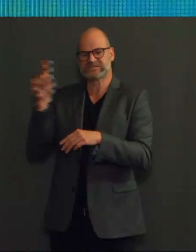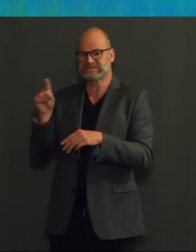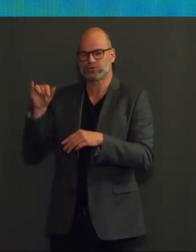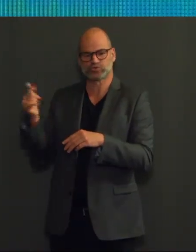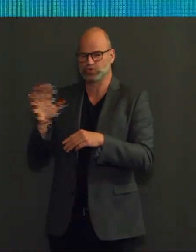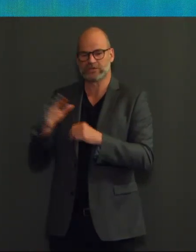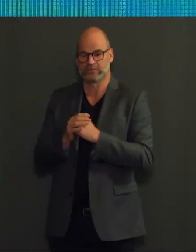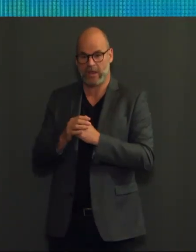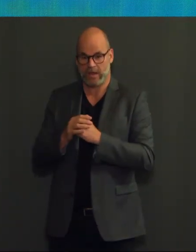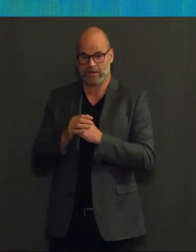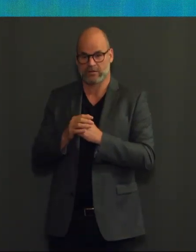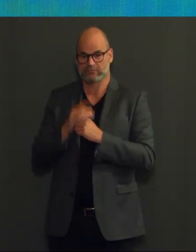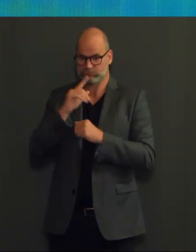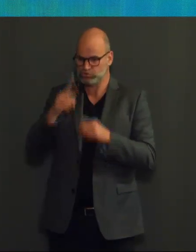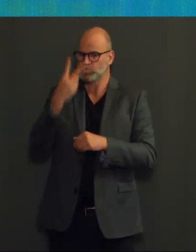tweede dosis.